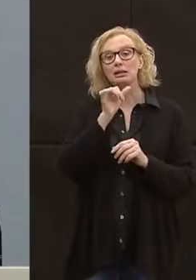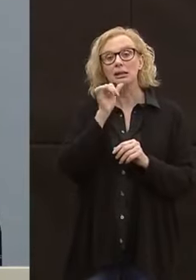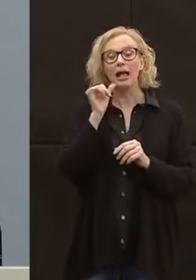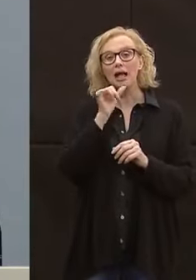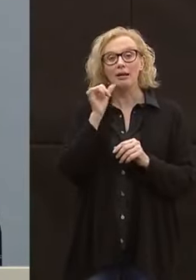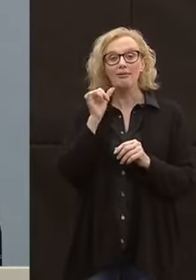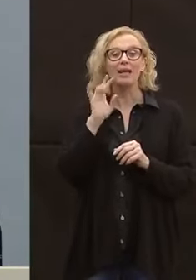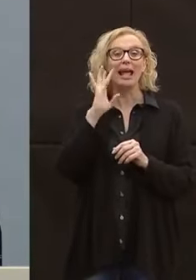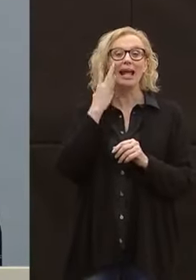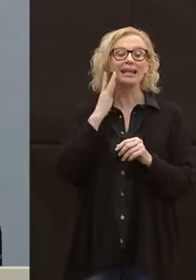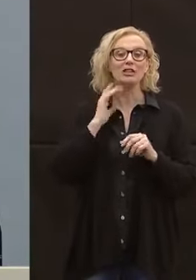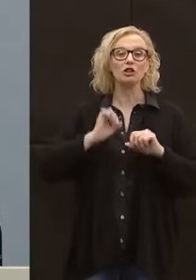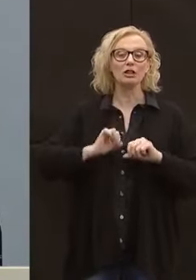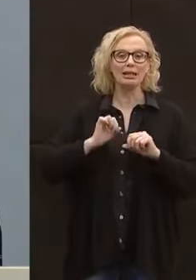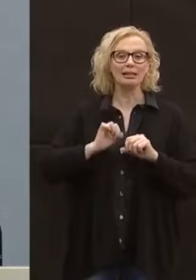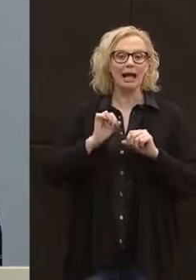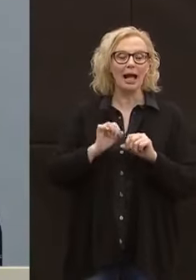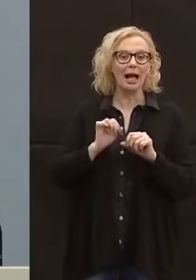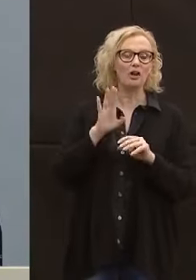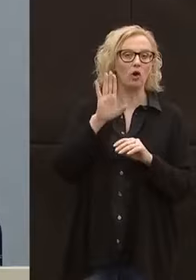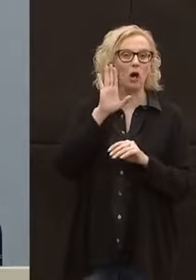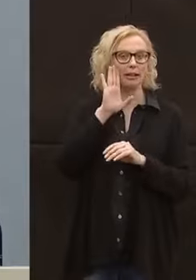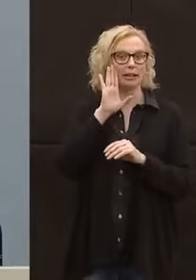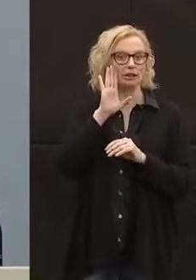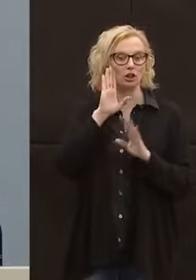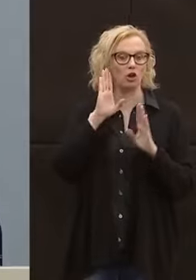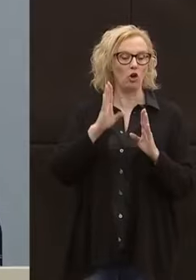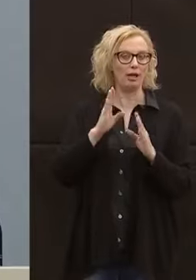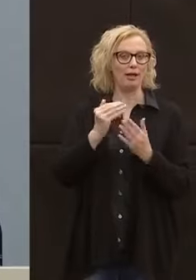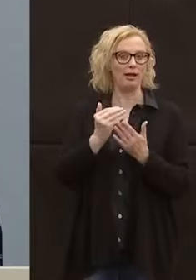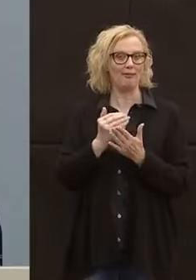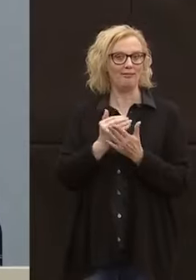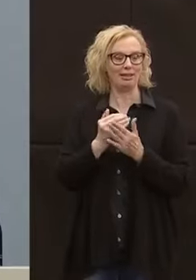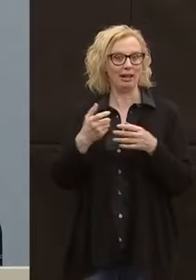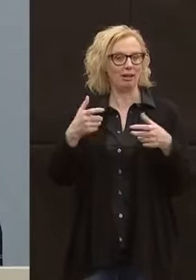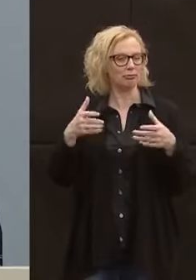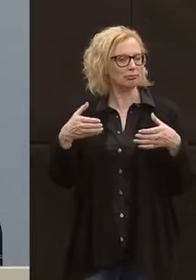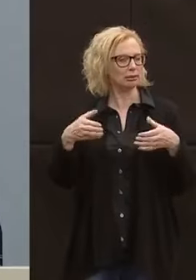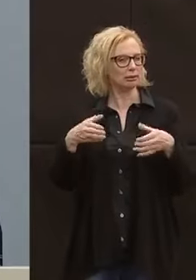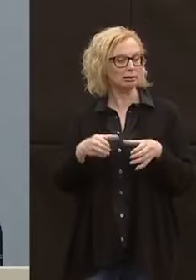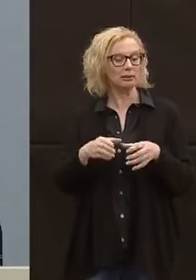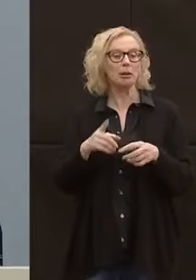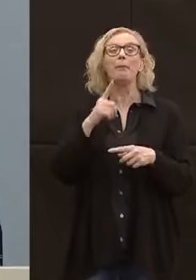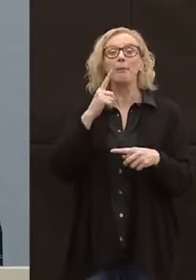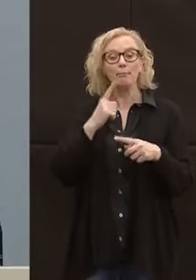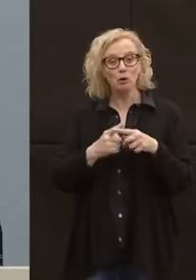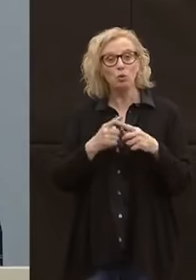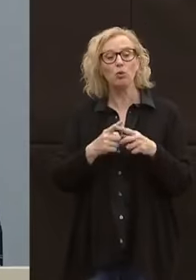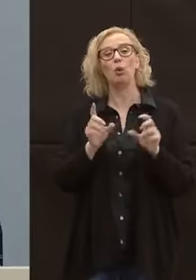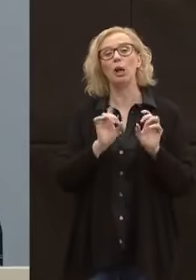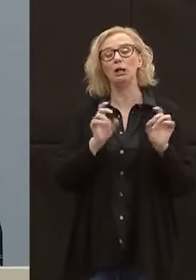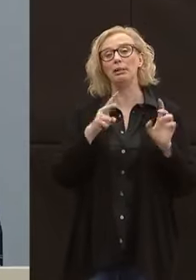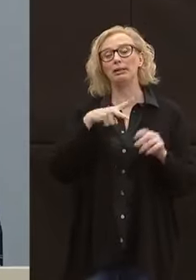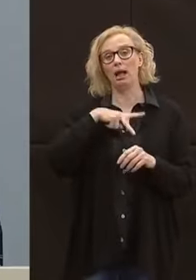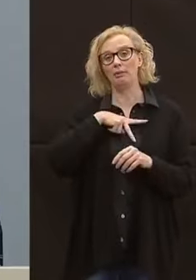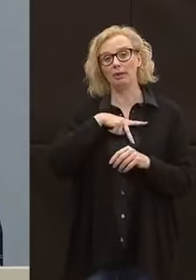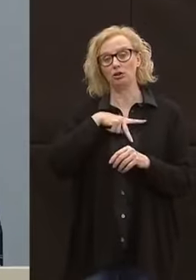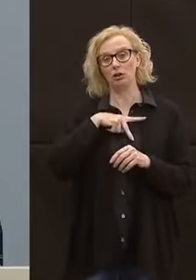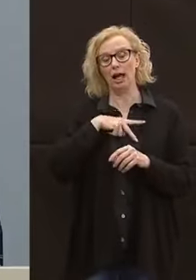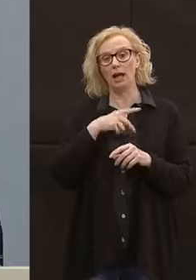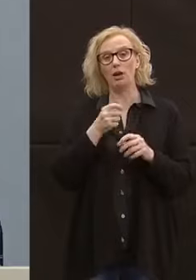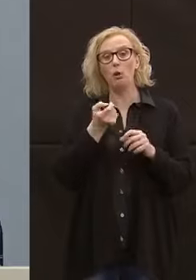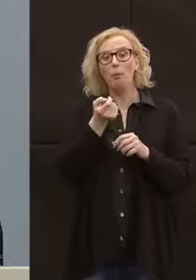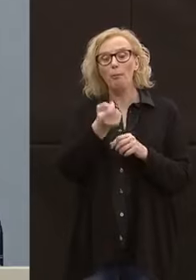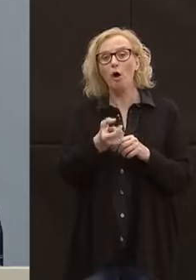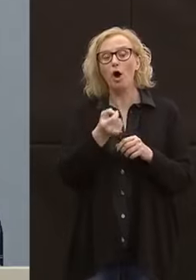rischio sanitario per i lavoratori. Ed anche aprire alla libertà individuali che in qualche modo dovrà essere